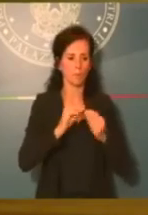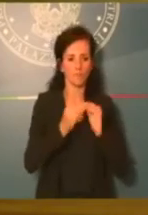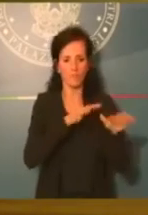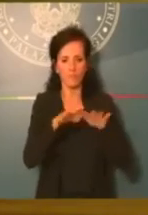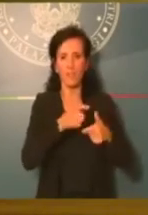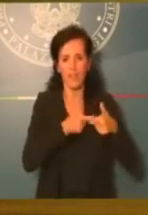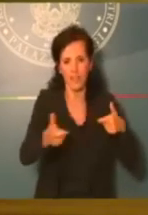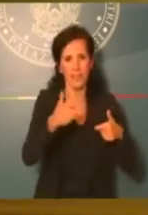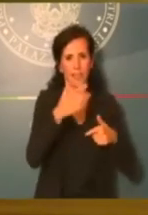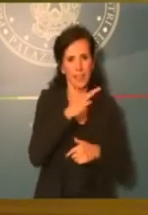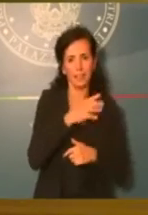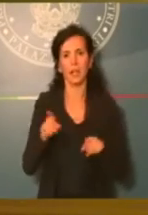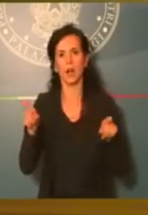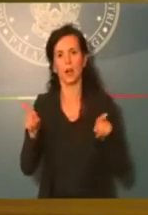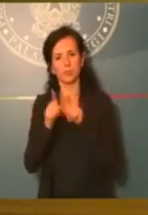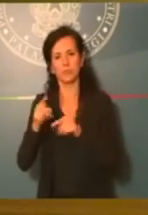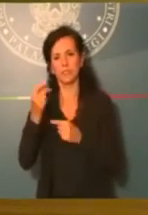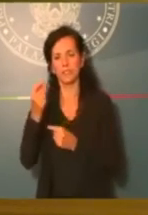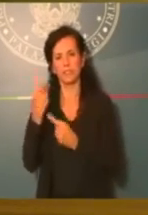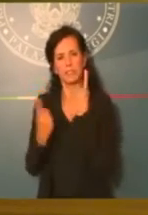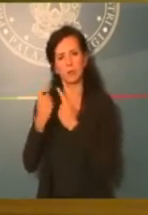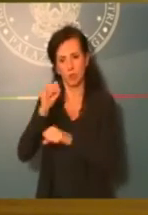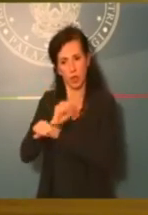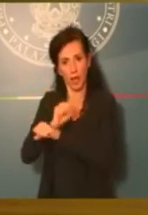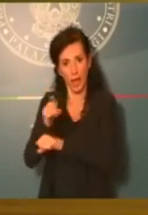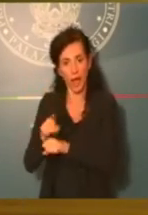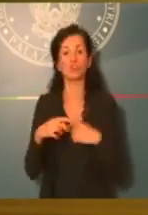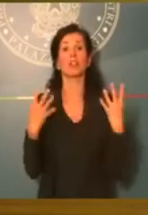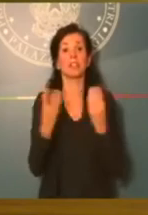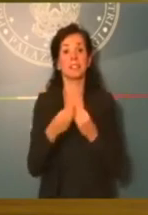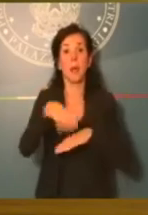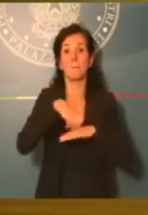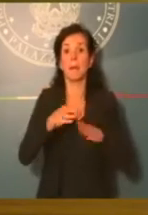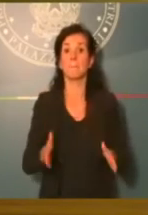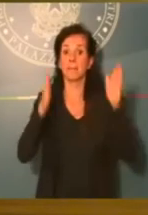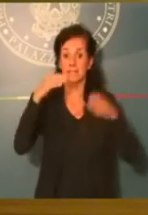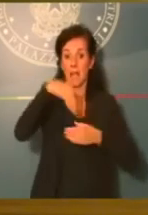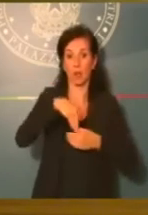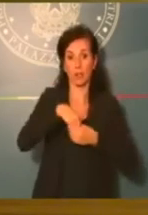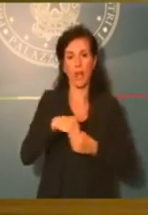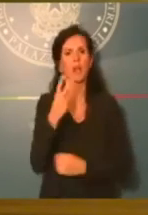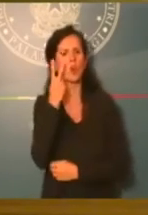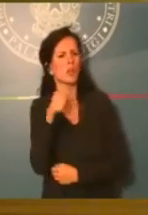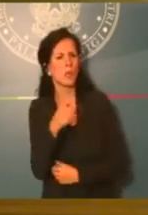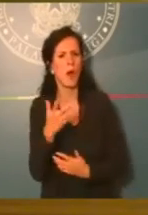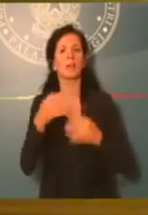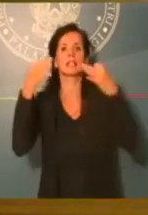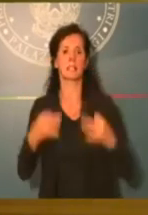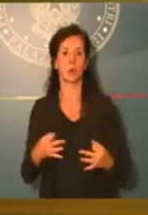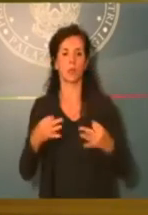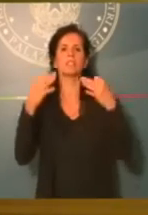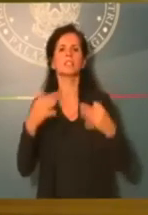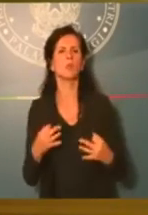opere, il cui proponente è il Ministero degli Interni, che riguarda la sicurezza, ovvero un intervento su caserme